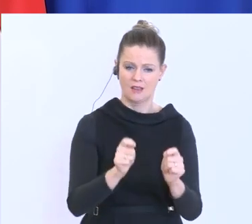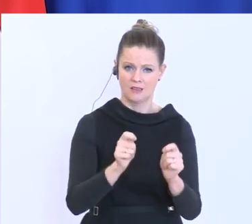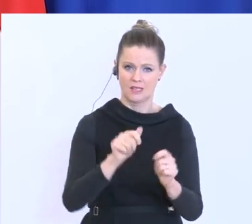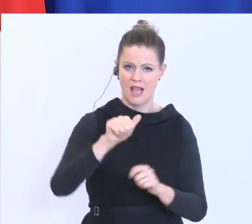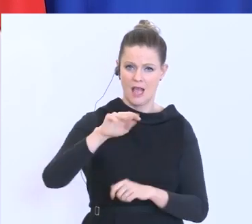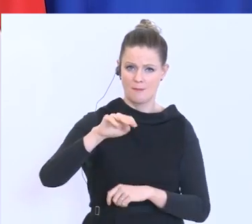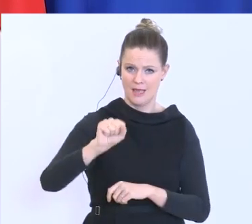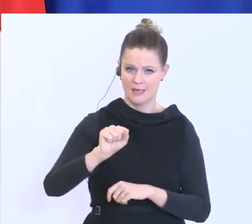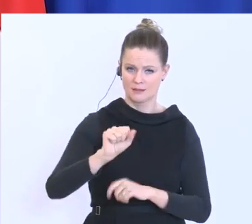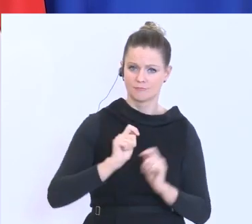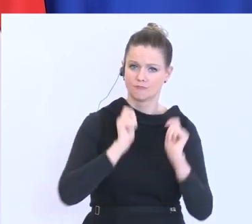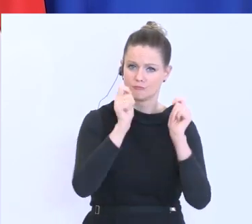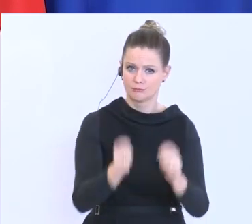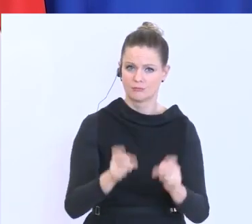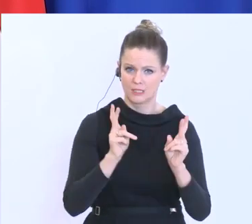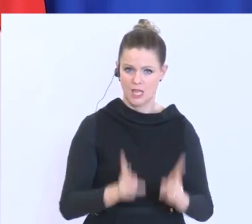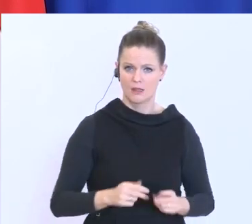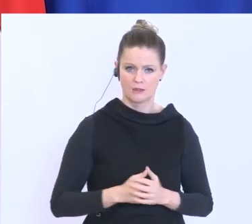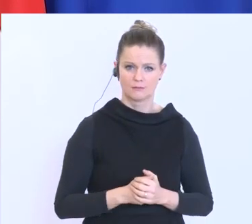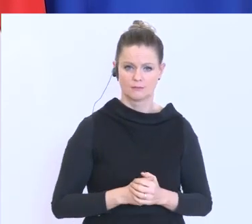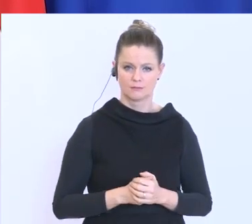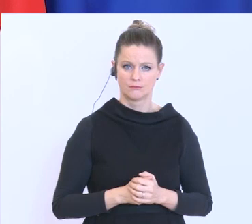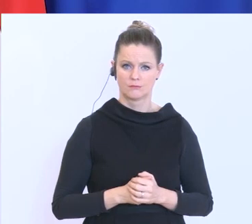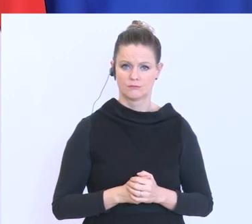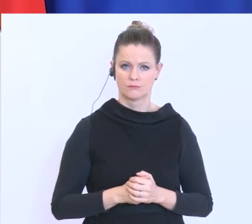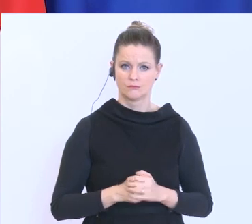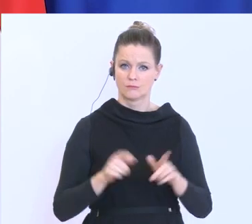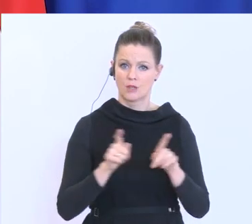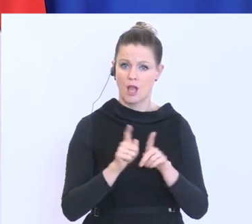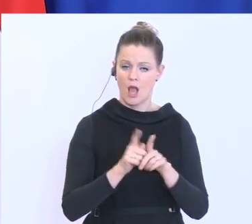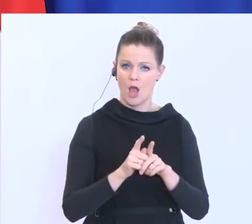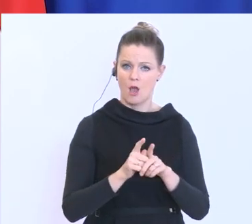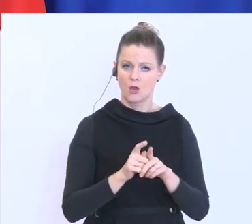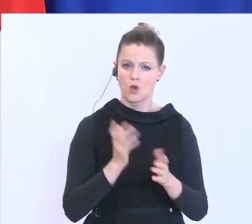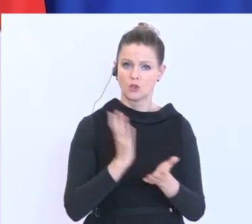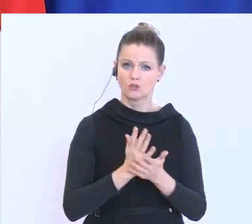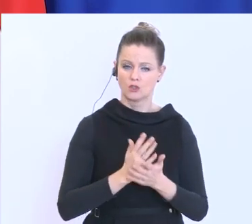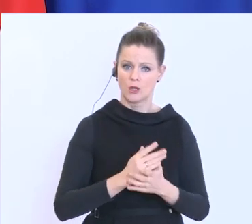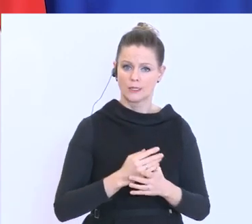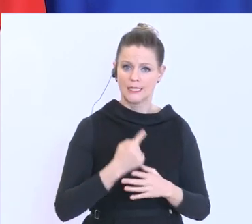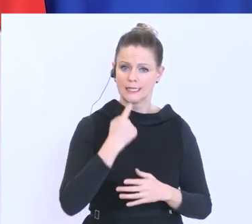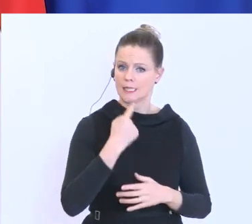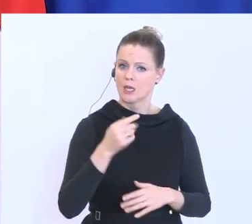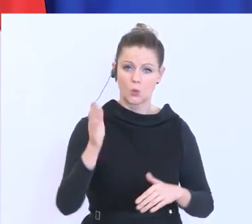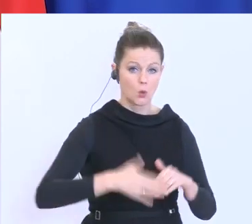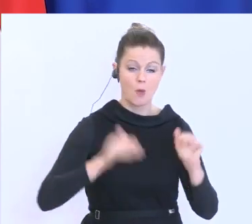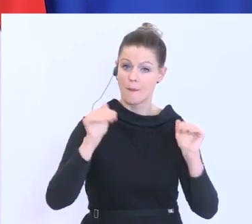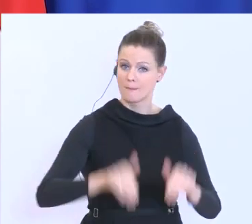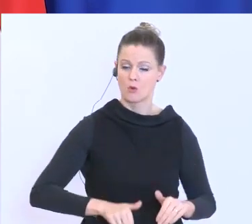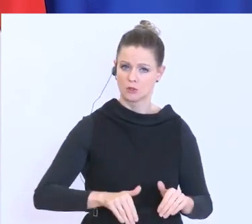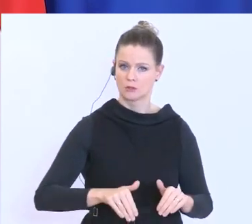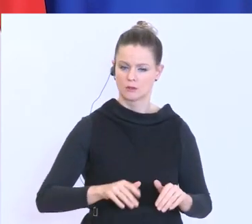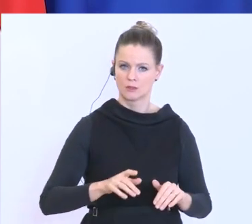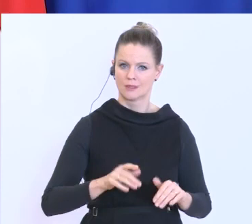Arbeitsmarktservice einreichen. Auch bei bereits schnell ausgesprochenen Kündigungen von dieser Woche kann die Corona